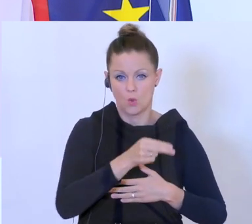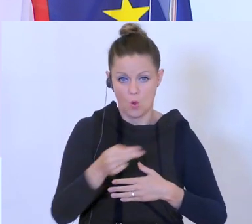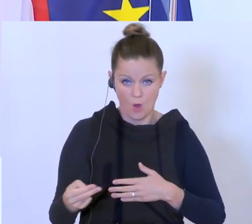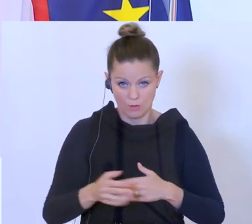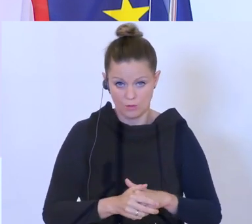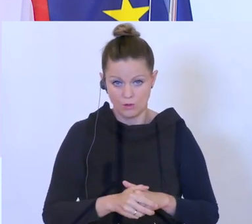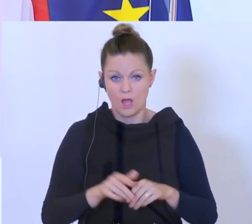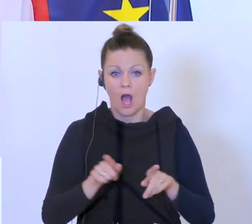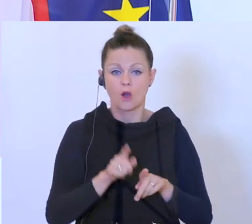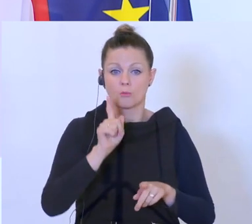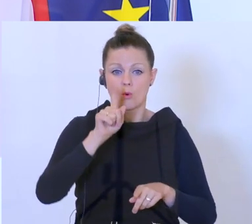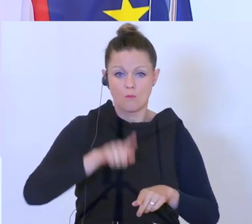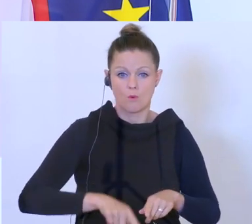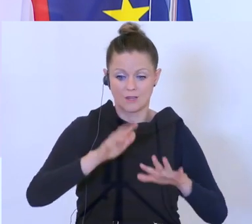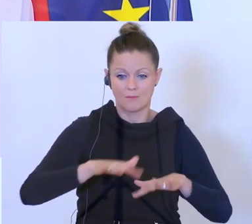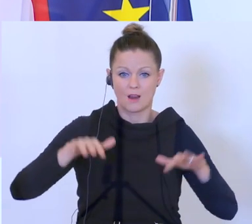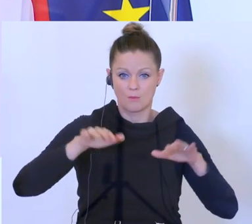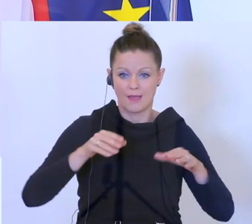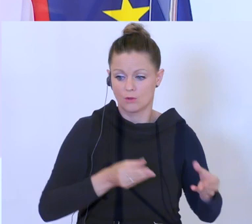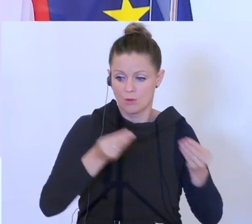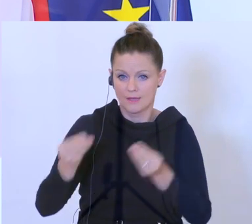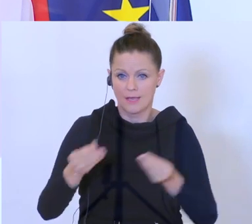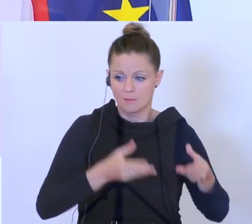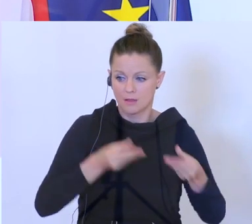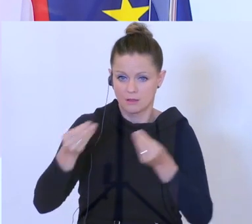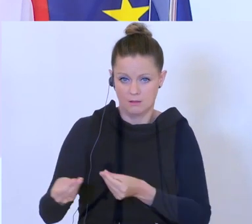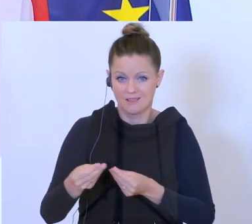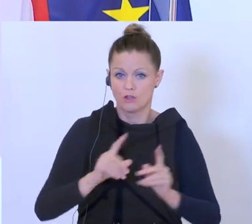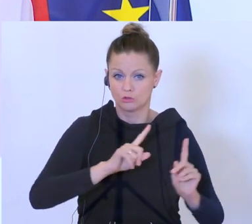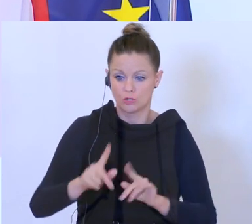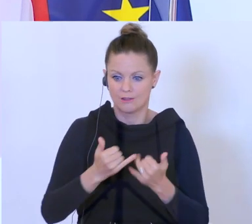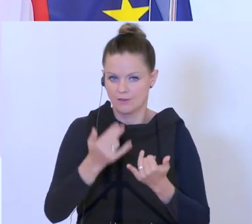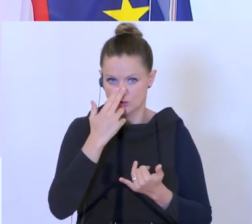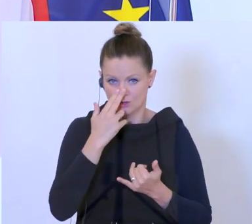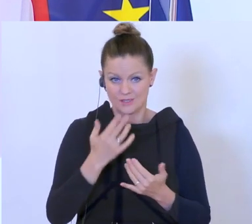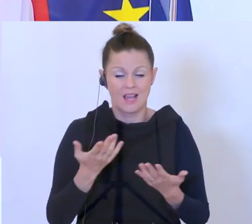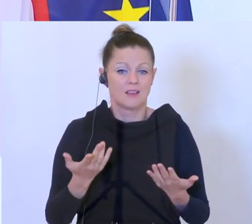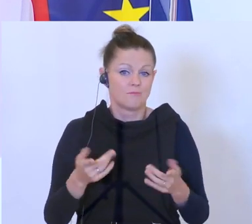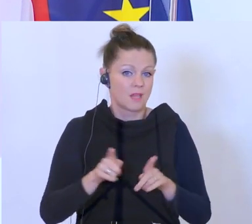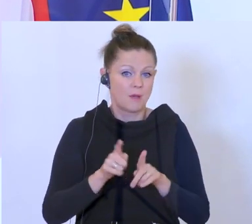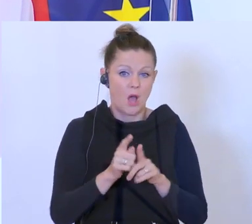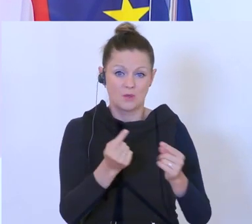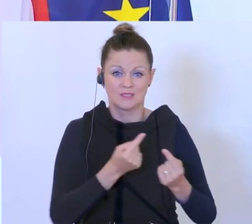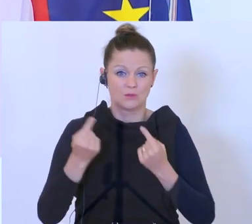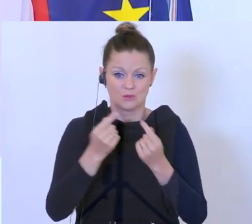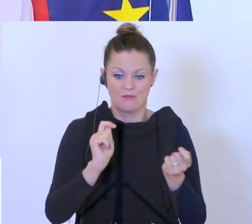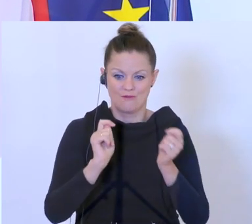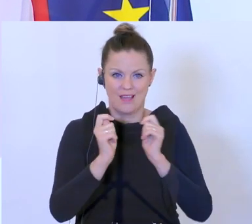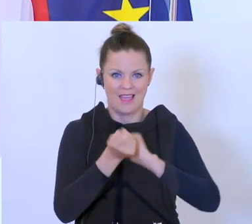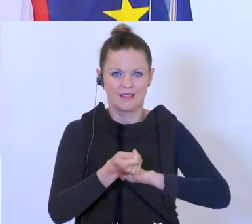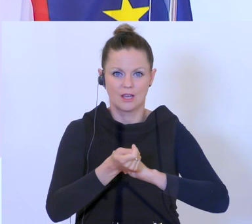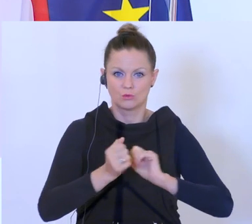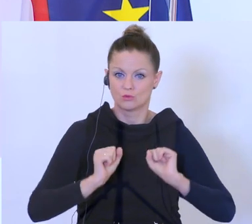monatlich ans Parlament übermittelt, wie dieser Auszahlungsstand ist in allen Bereichen. Aber aufgrund der Tatsache, dass die Veränderungsdynamik in den